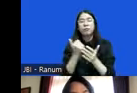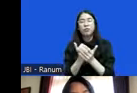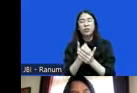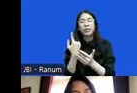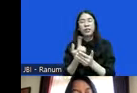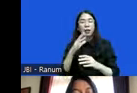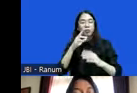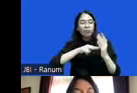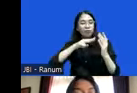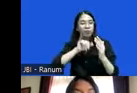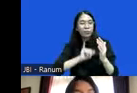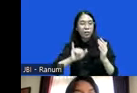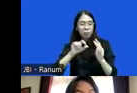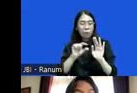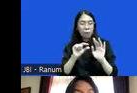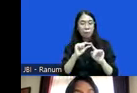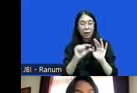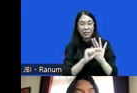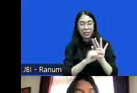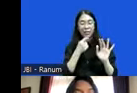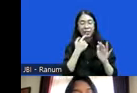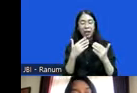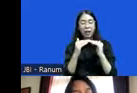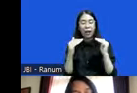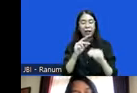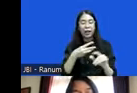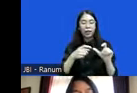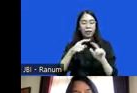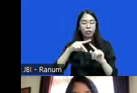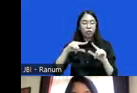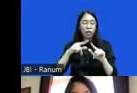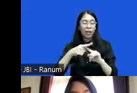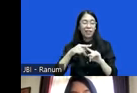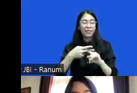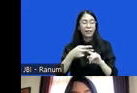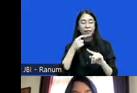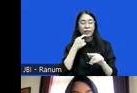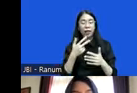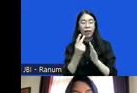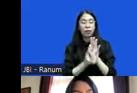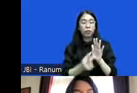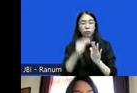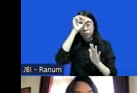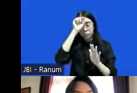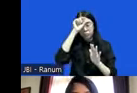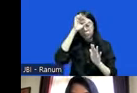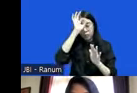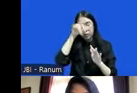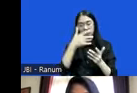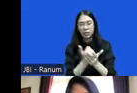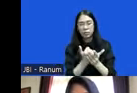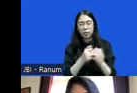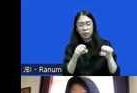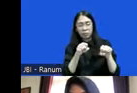bersama pasal tentang keadilan restoratif dalam RUU Polri dan kemudian bagaimana sih implementasi keadilan restoratif di